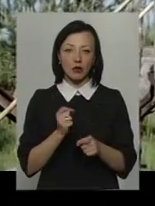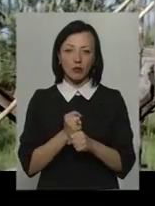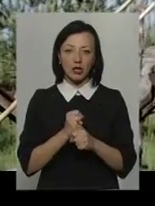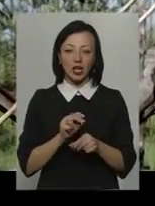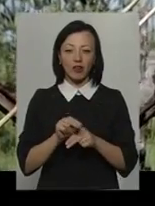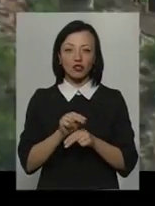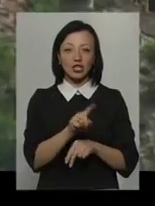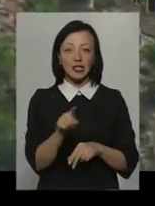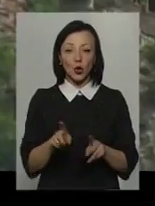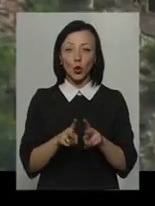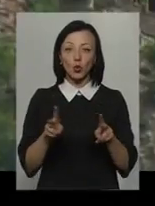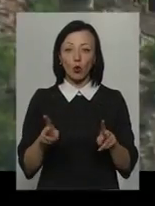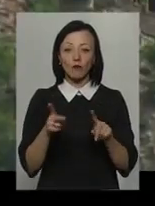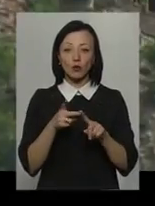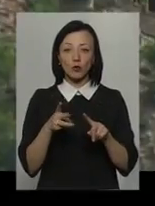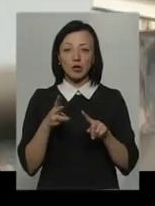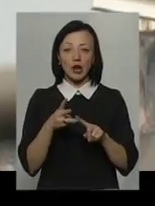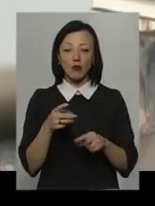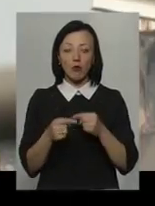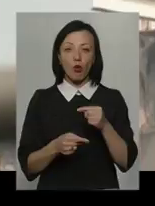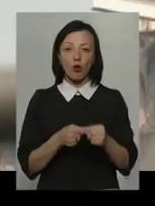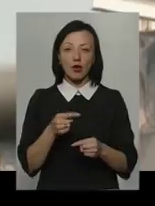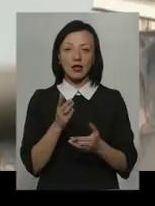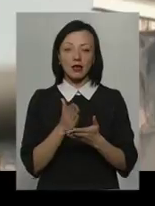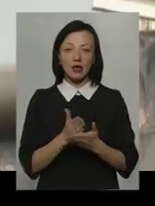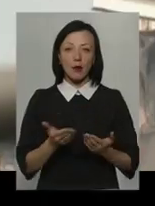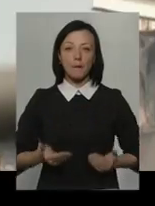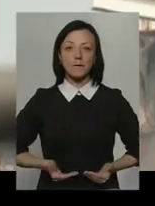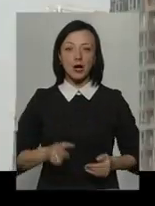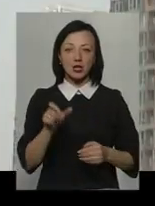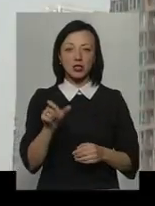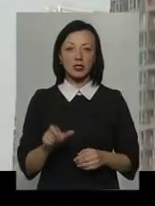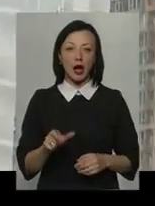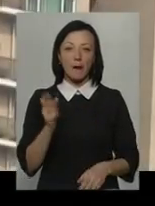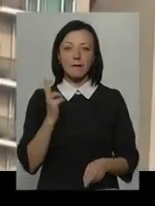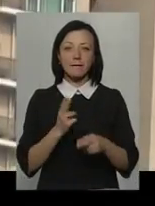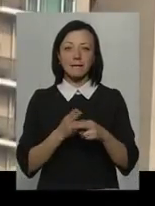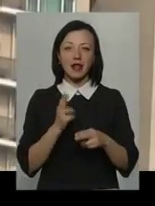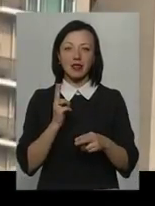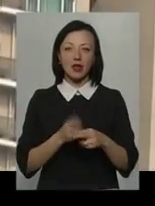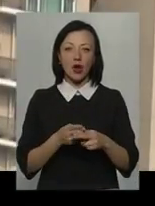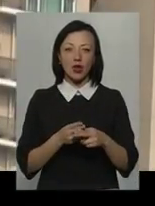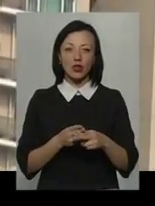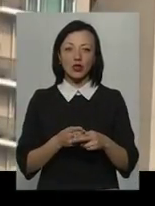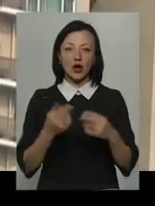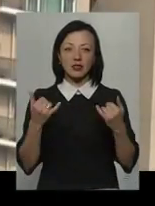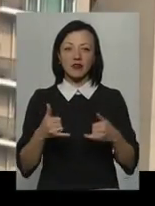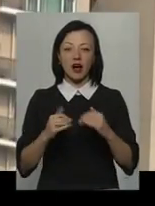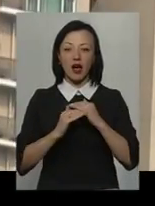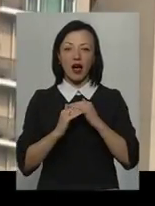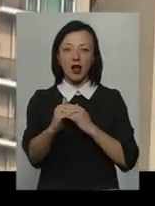навчити тих, хто в другому-третьому поколіннях є мешканцем бетонно-асфальтних джунглів міст та